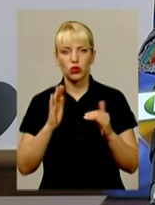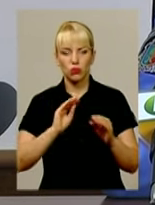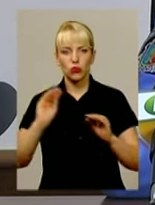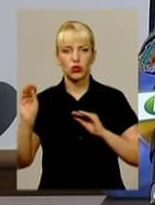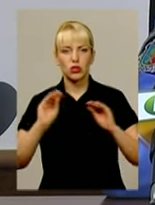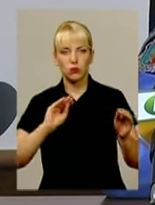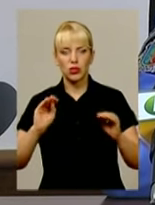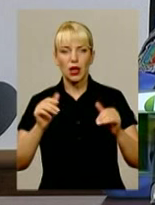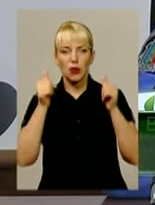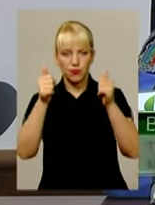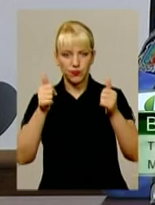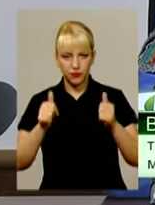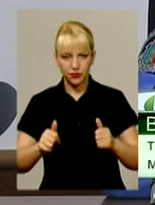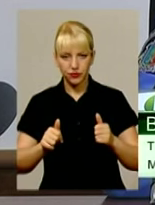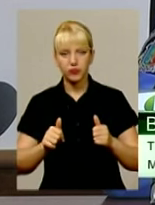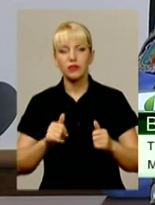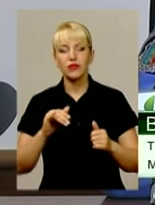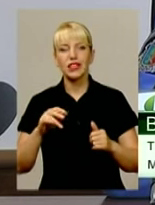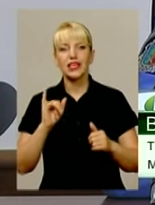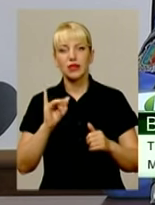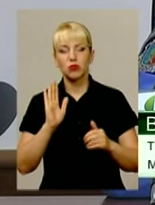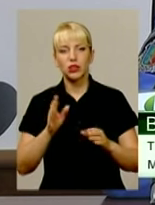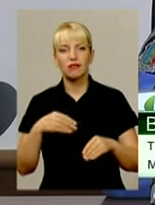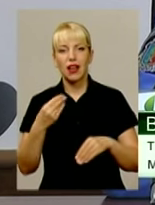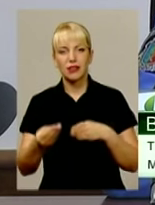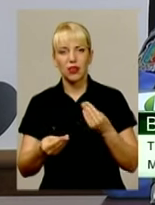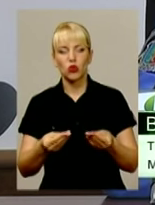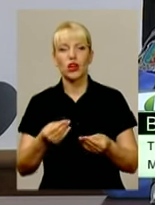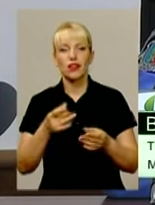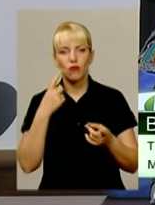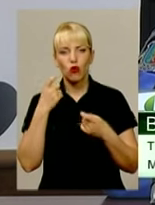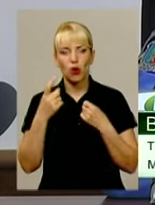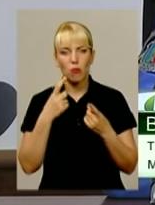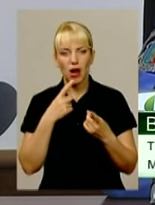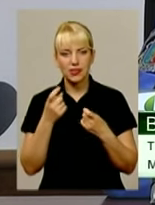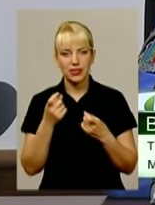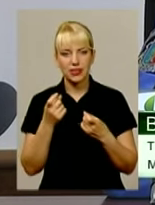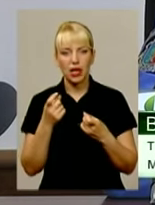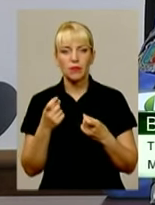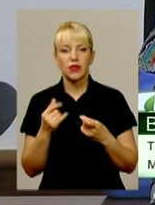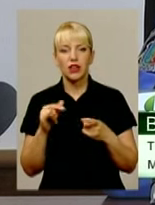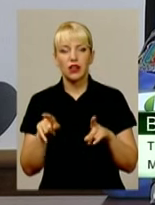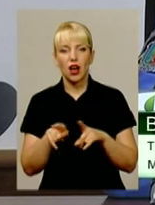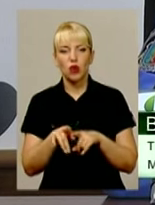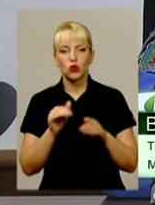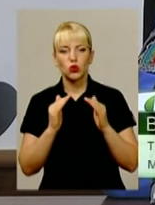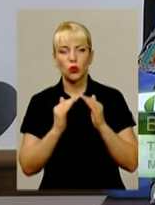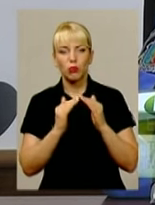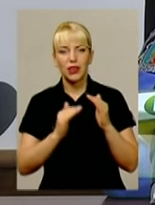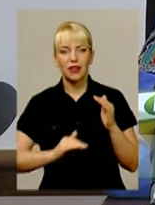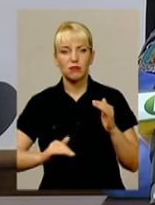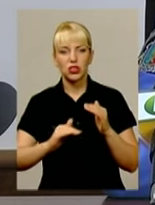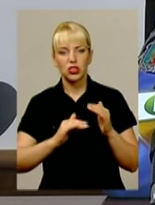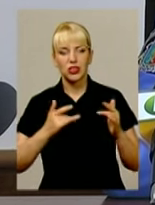бікборди, банери та сіті-лайти, на яких буде надана інформація. Також на приміщенні страту